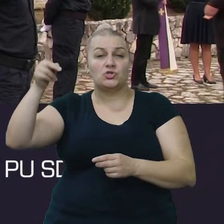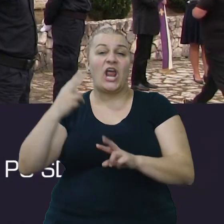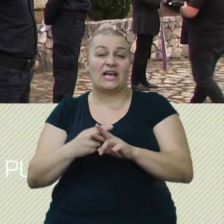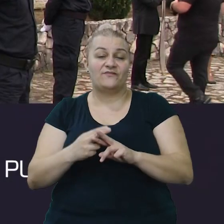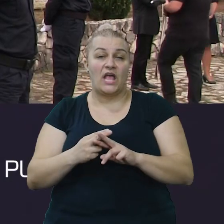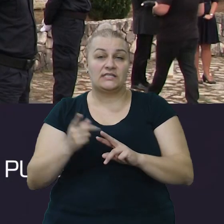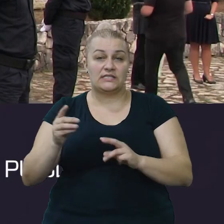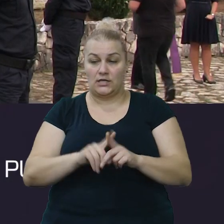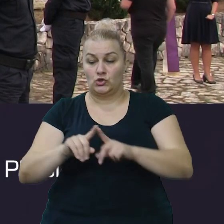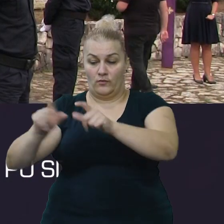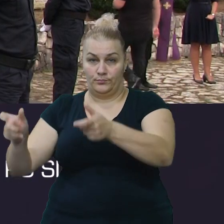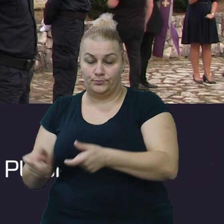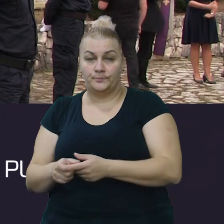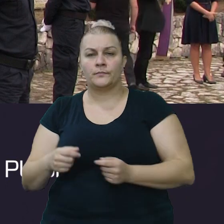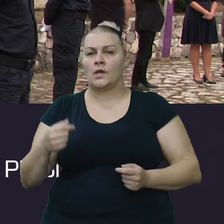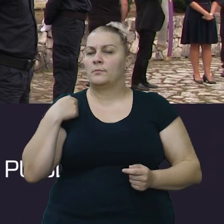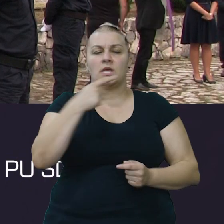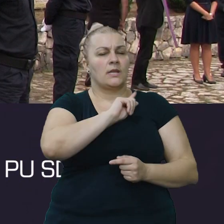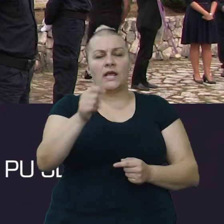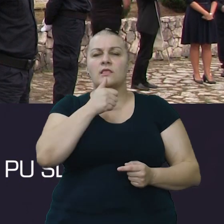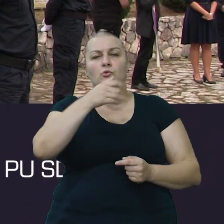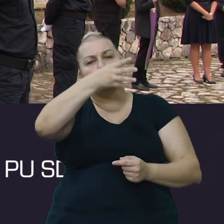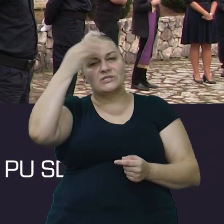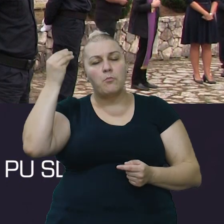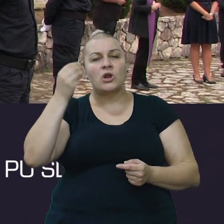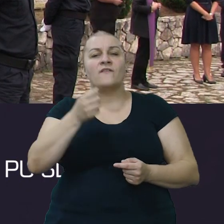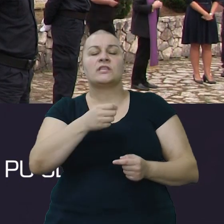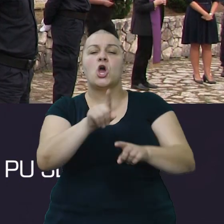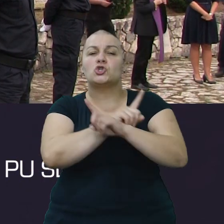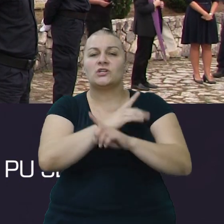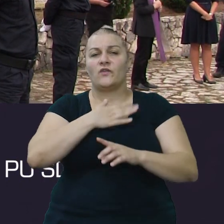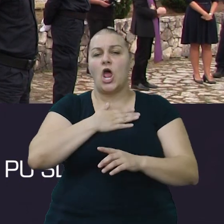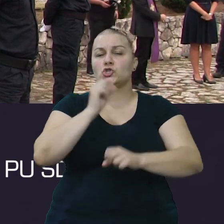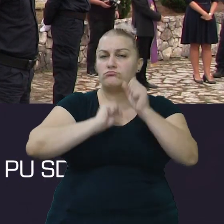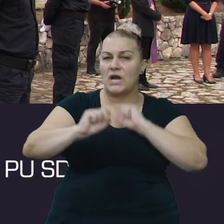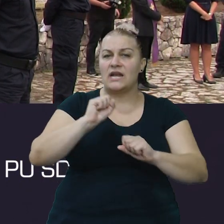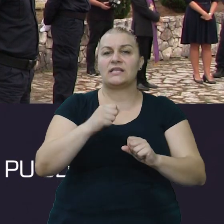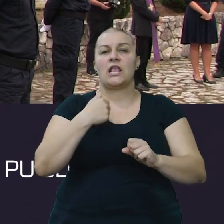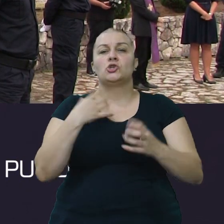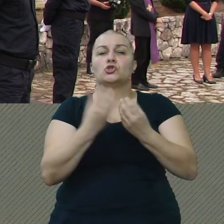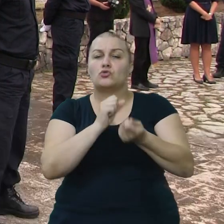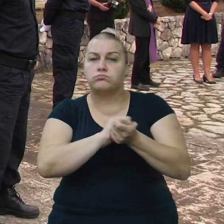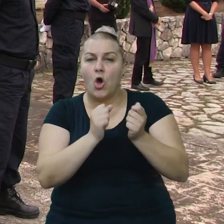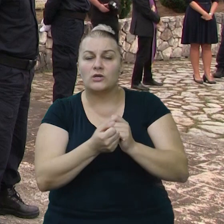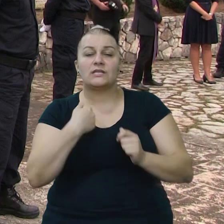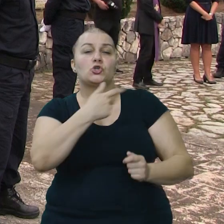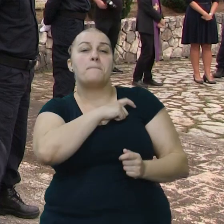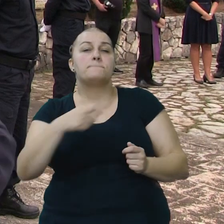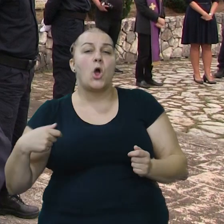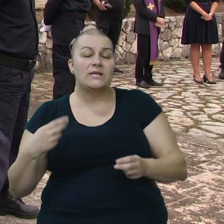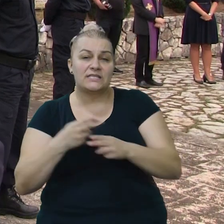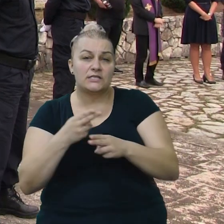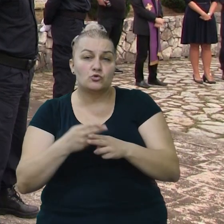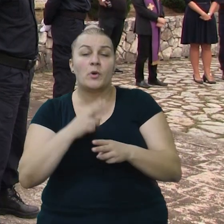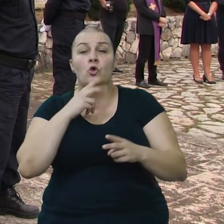možemo zaboraviti žrtvu naših branitelja, naših suboraca, naših policijskih službenika koji su odali